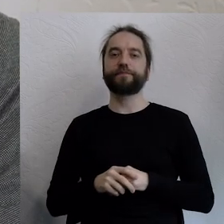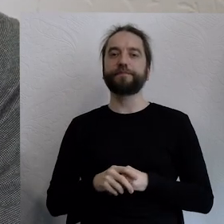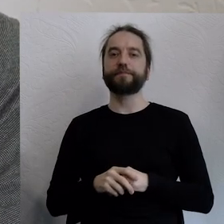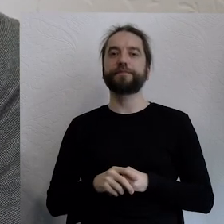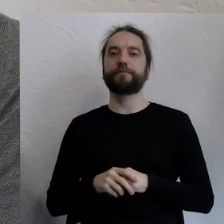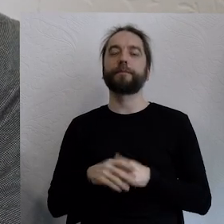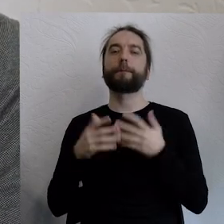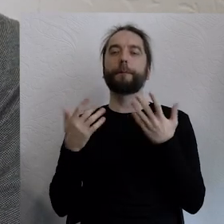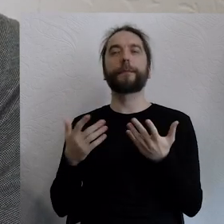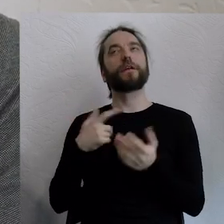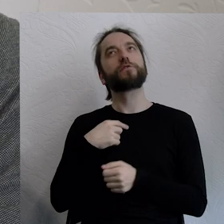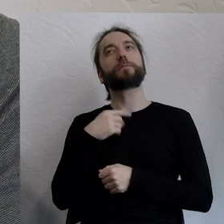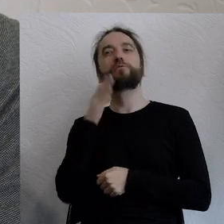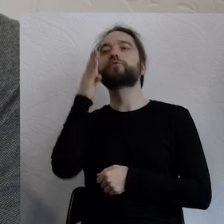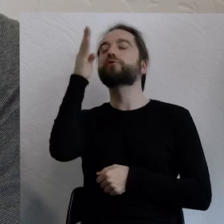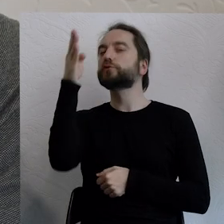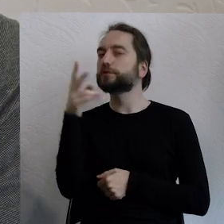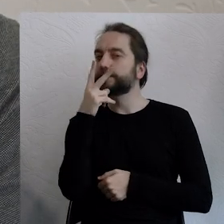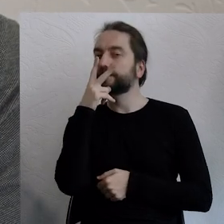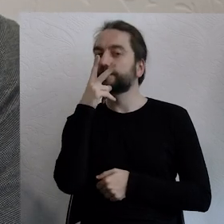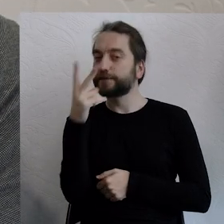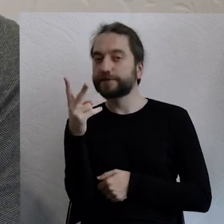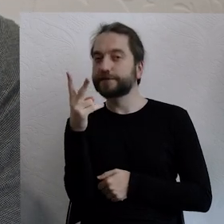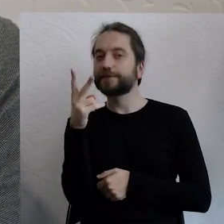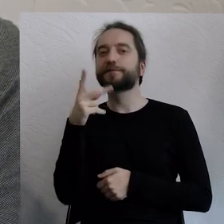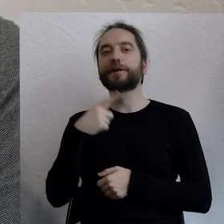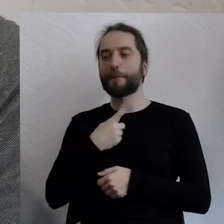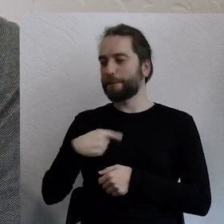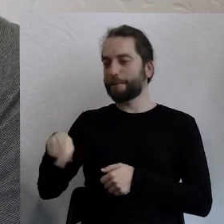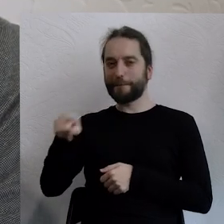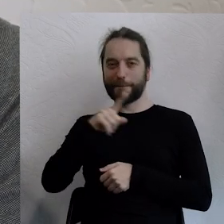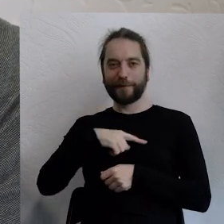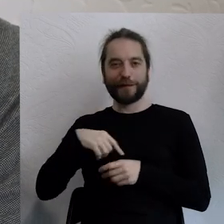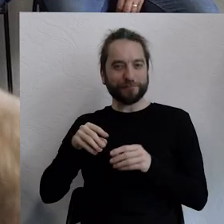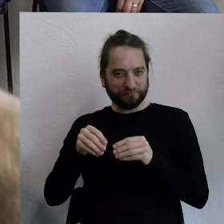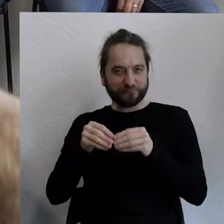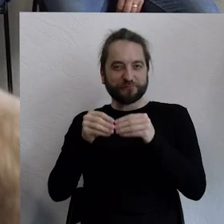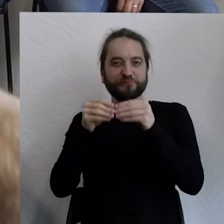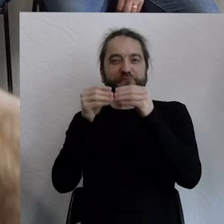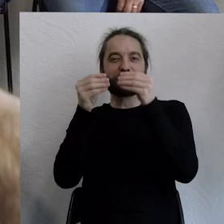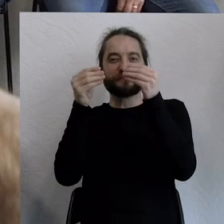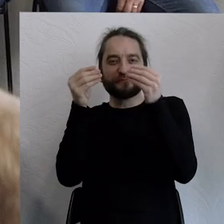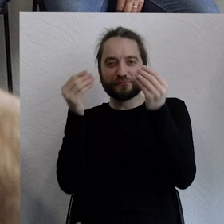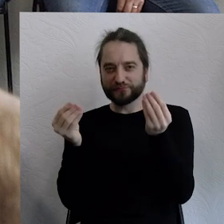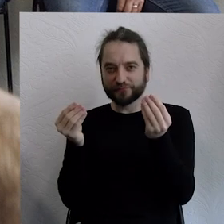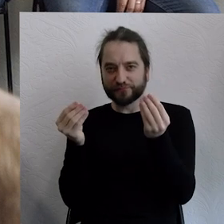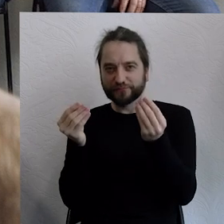Widzę też przyszłość, w której rozwijamy się jako